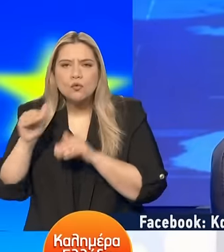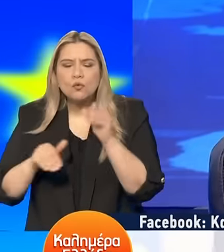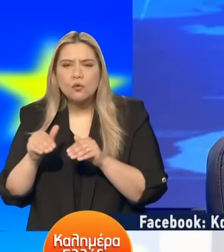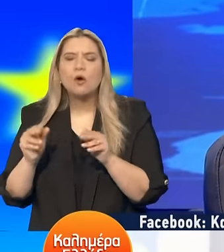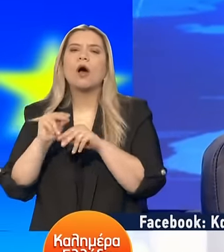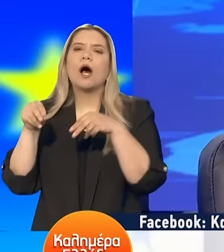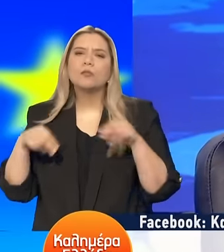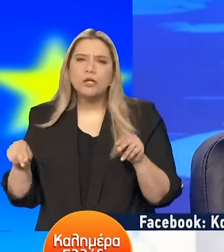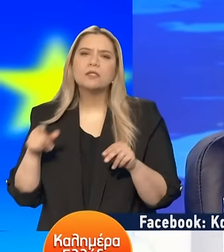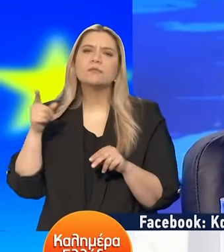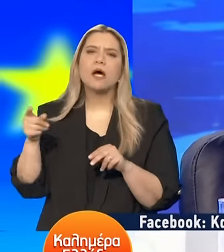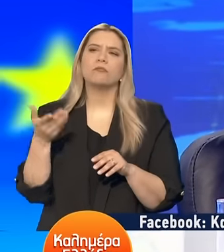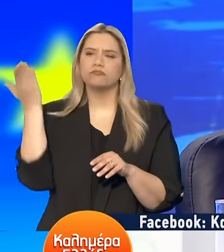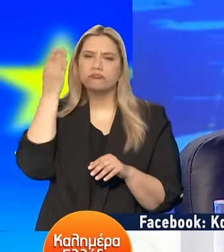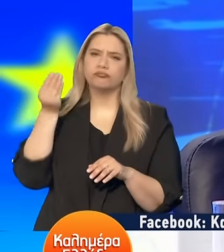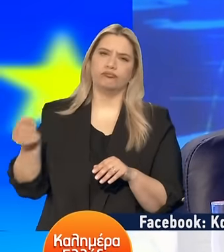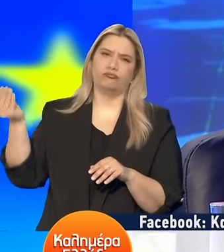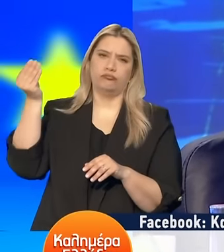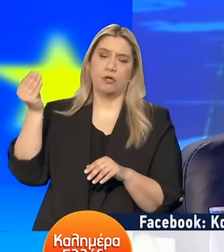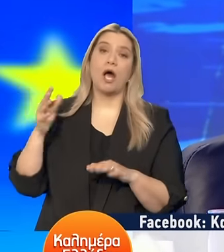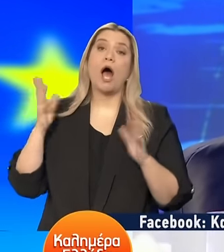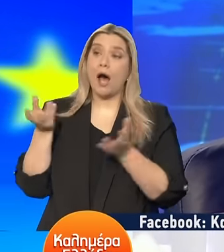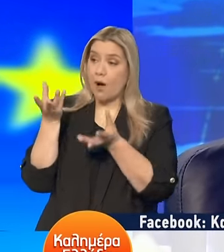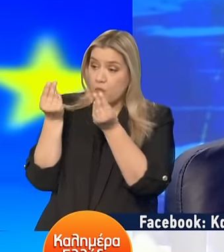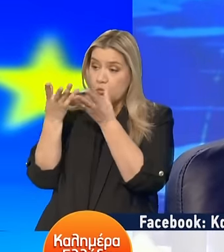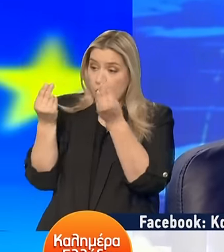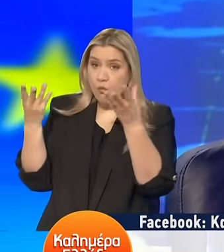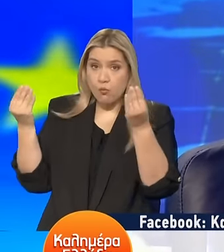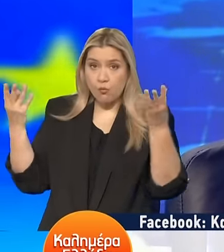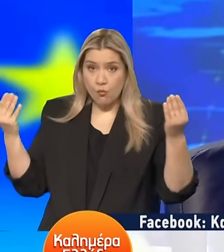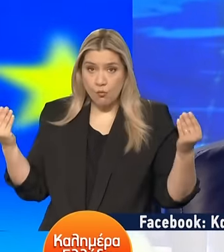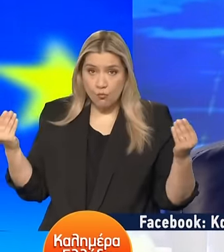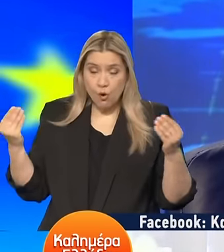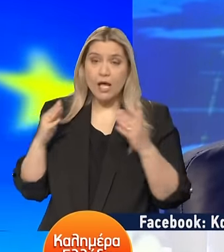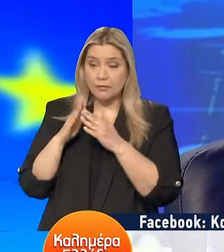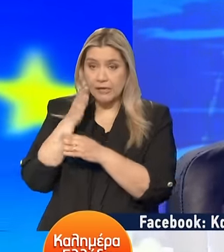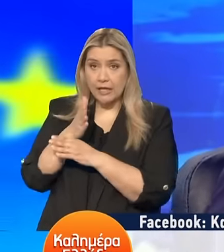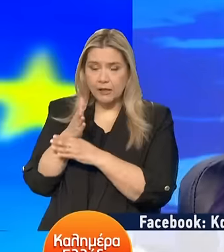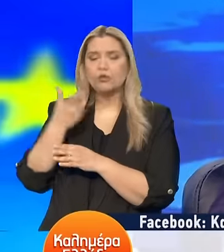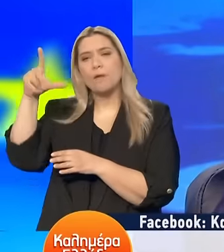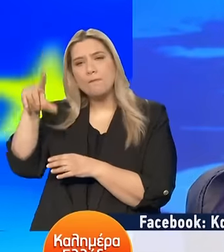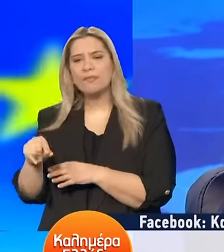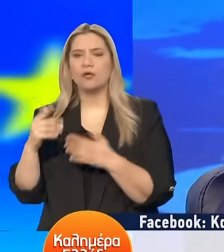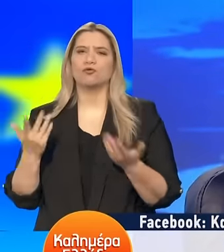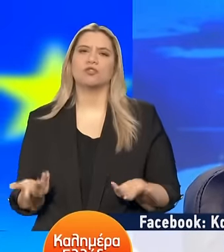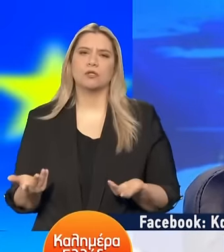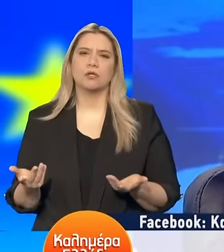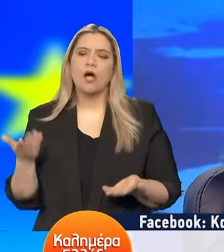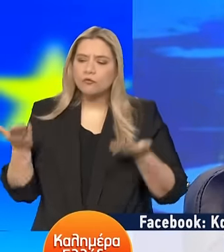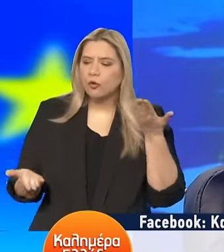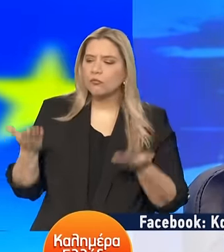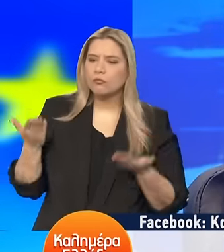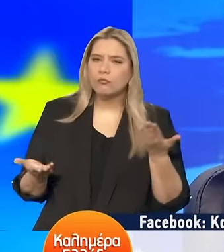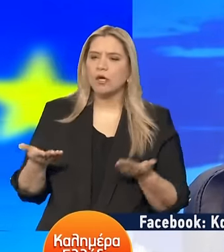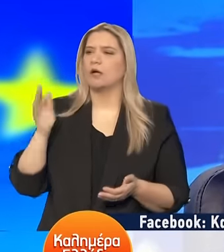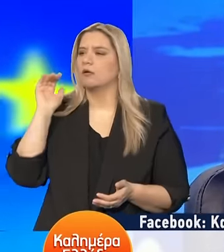στην αγορά Τόσο θα μειωθούν Και οι αυξήσεις στα ενίκια Διότι θα υπάρχουν περισσότερα σπίτια Τα οποία μπορούμε να προσφέρουμε